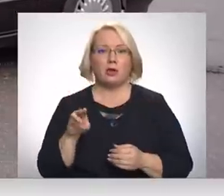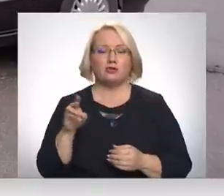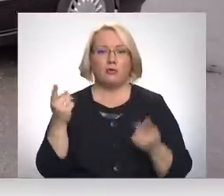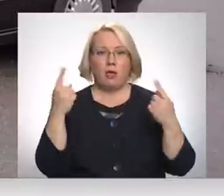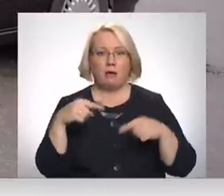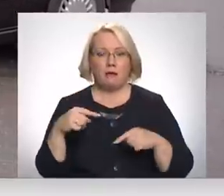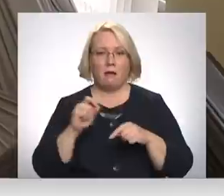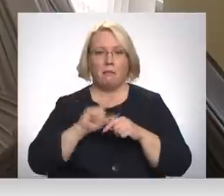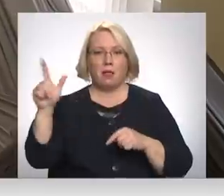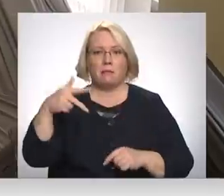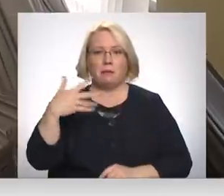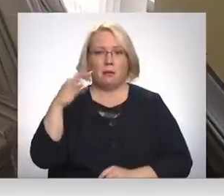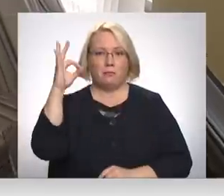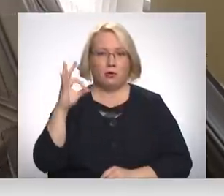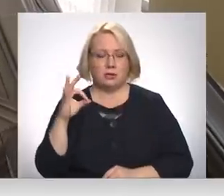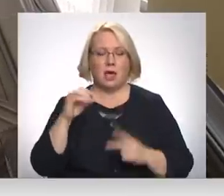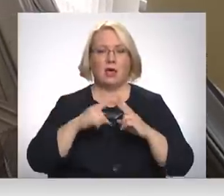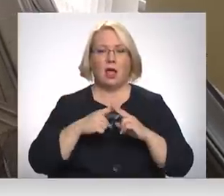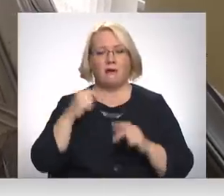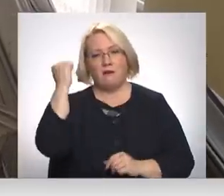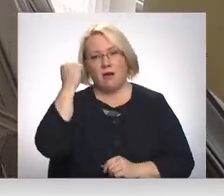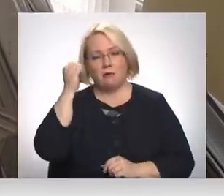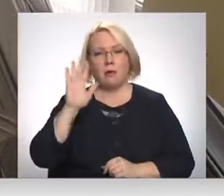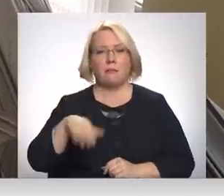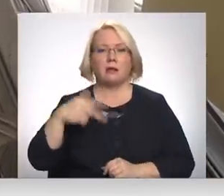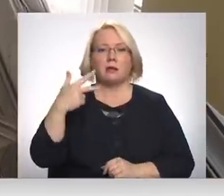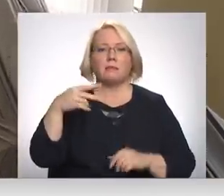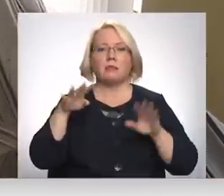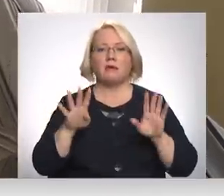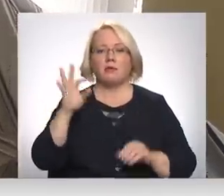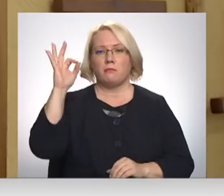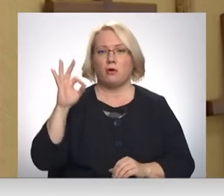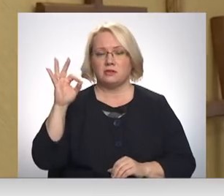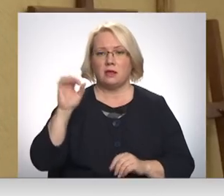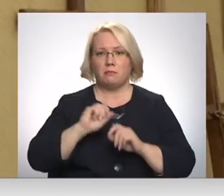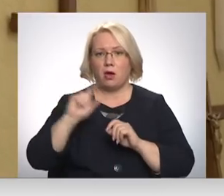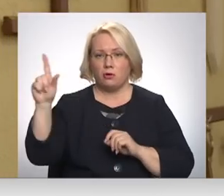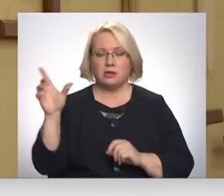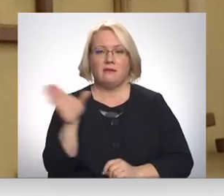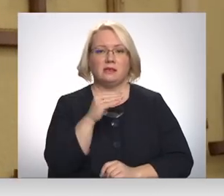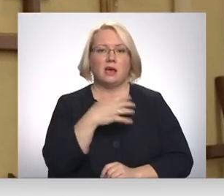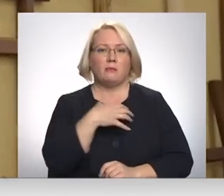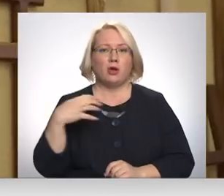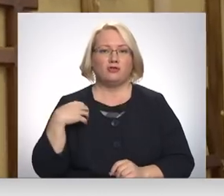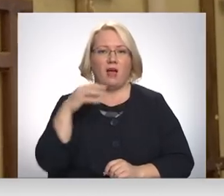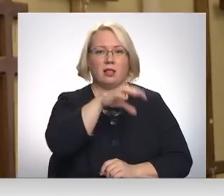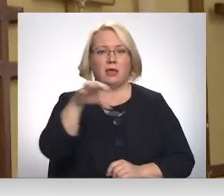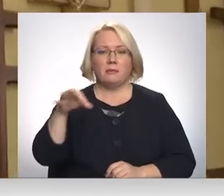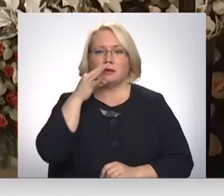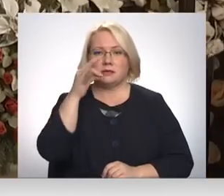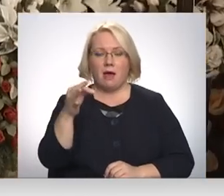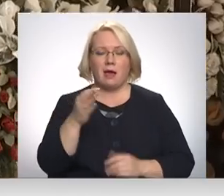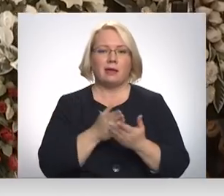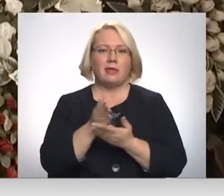35%. Jelgavā un Valmierā par 39%. Visās pašvaldībās norāda. Tendence ir